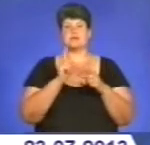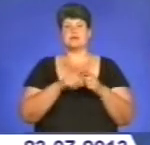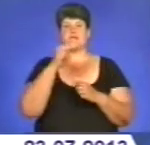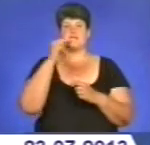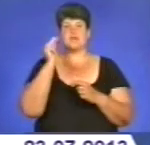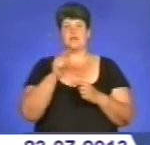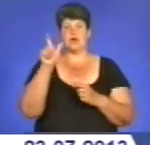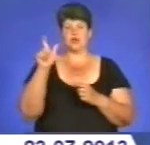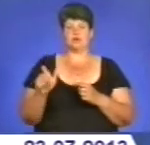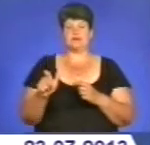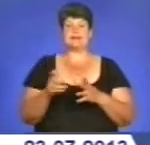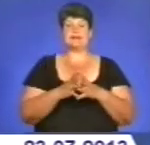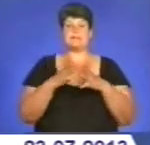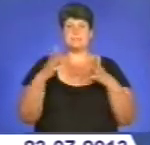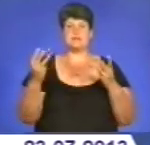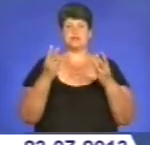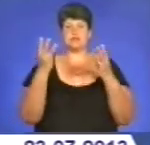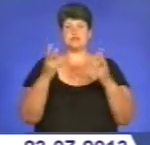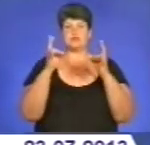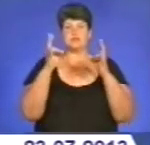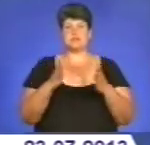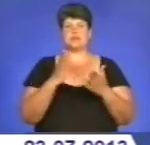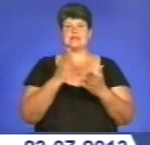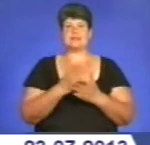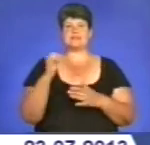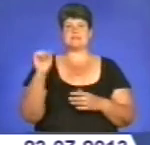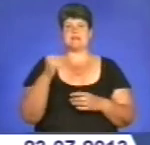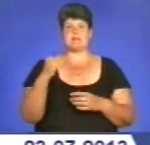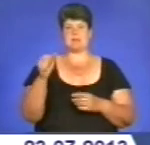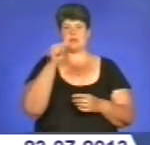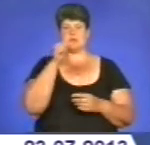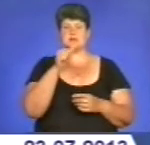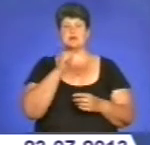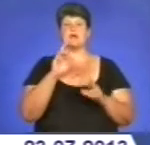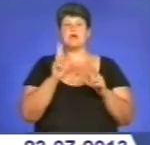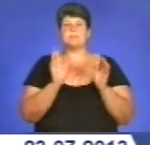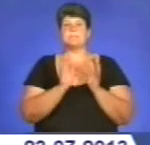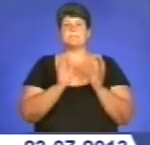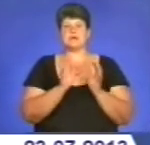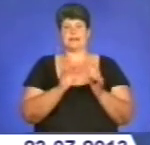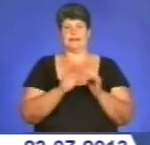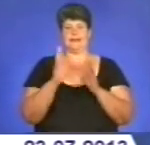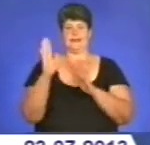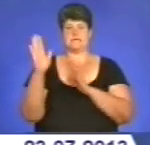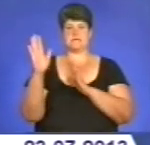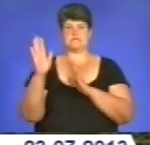Найбільш пожежно небезпечним серед літніх місяців є серпень. Як вберегти ліс – дивіться у сюжеті.